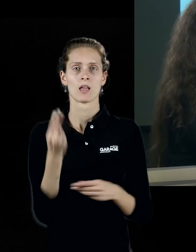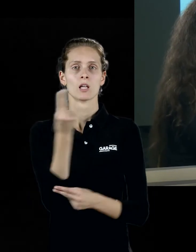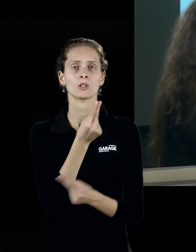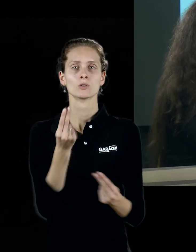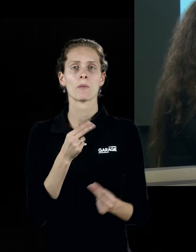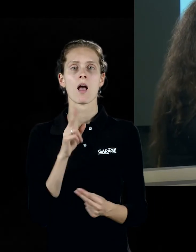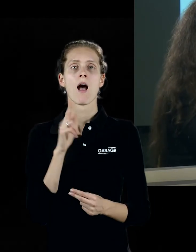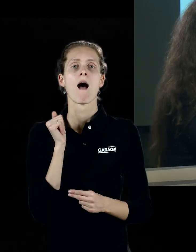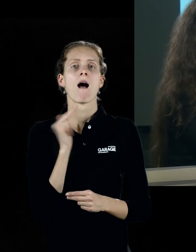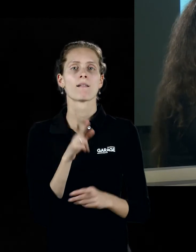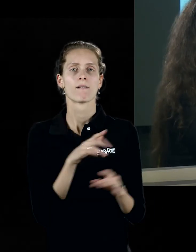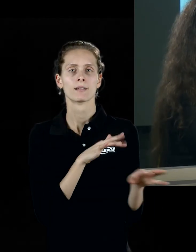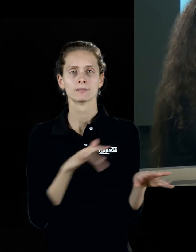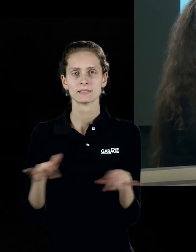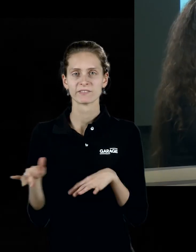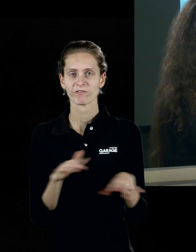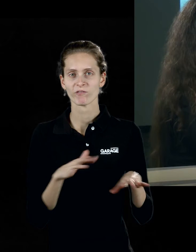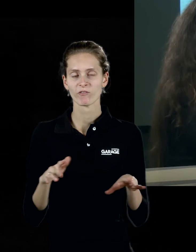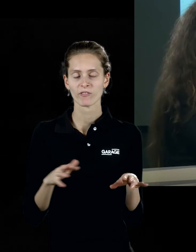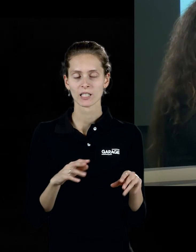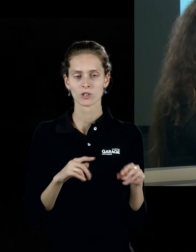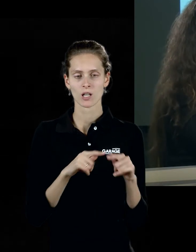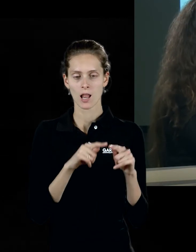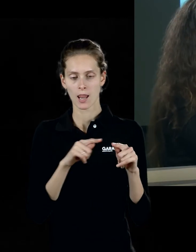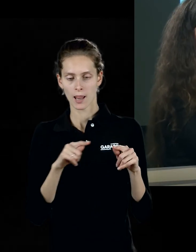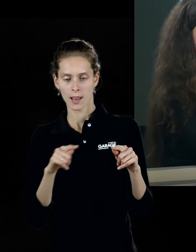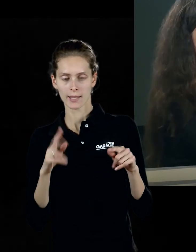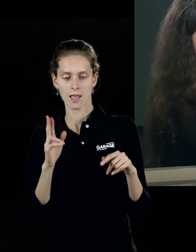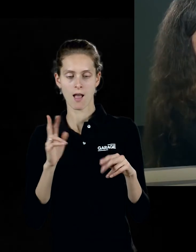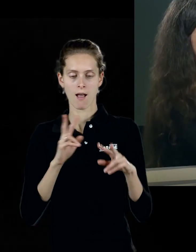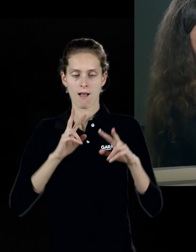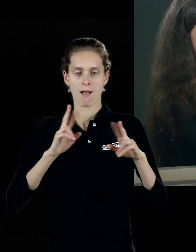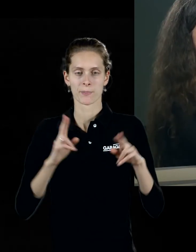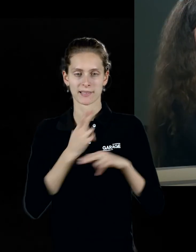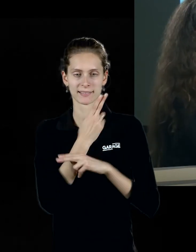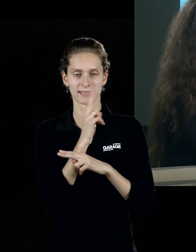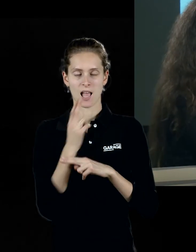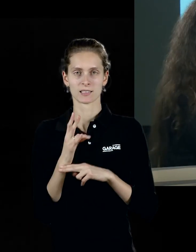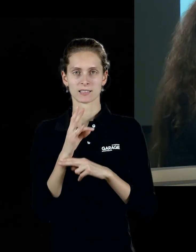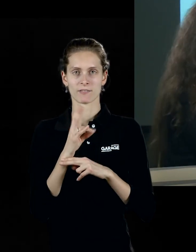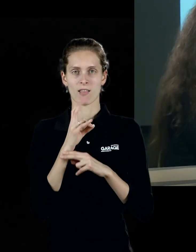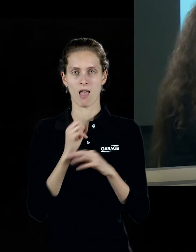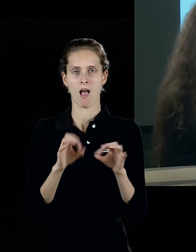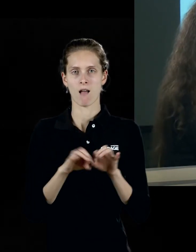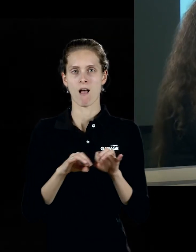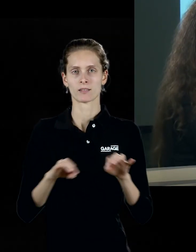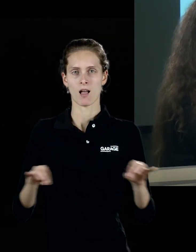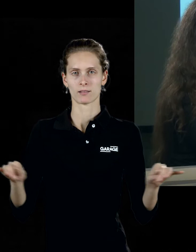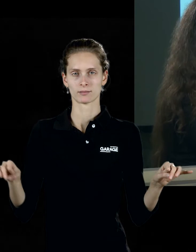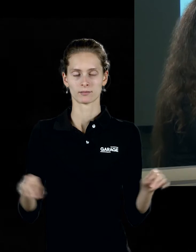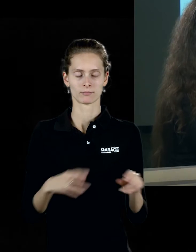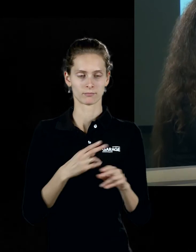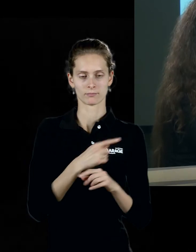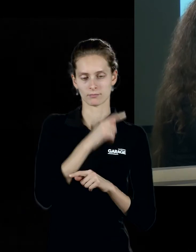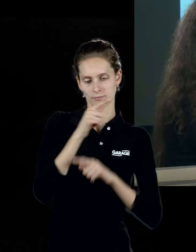Подумайте, что линия может двигаться как канатный плесун, как он держит равновесие, как он колеблется, что это такое. То есть это